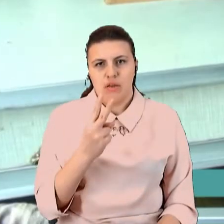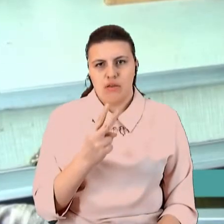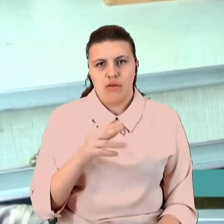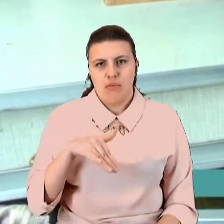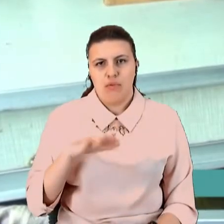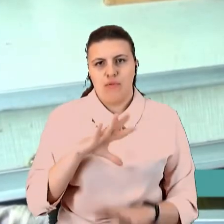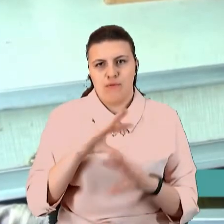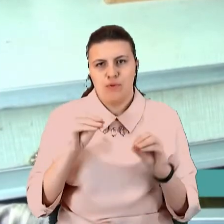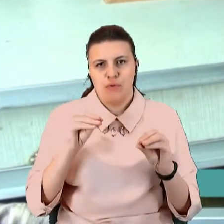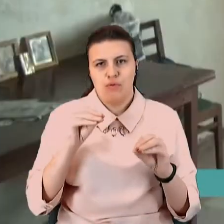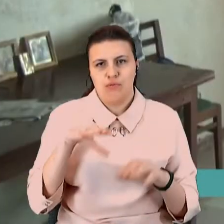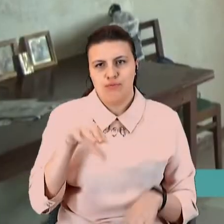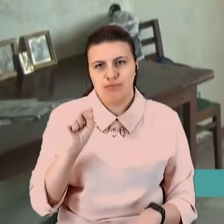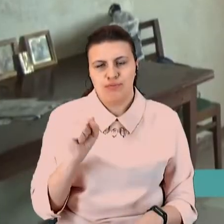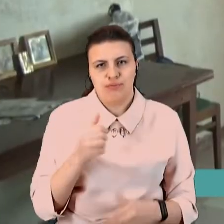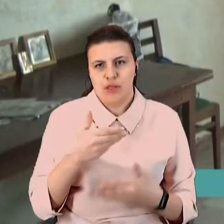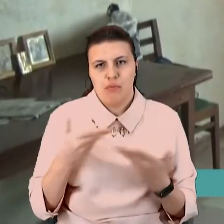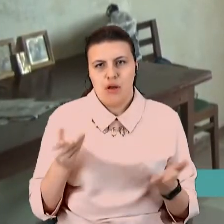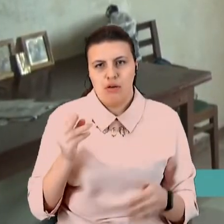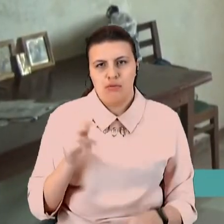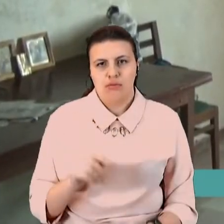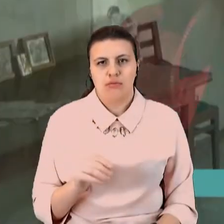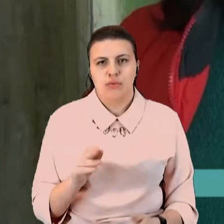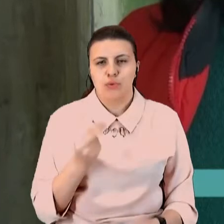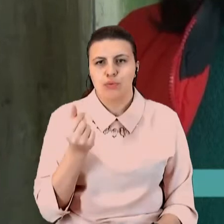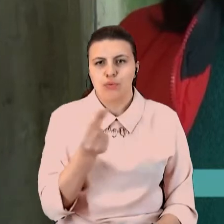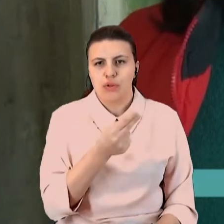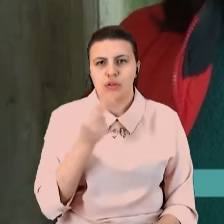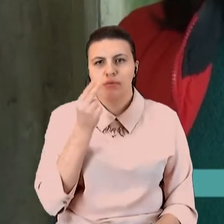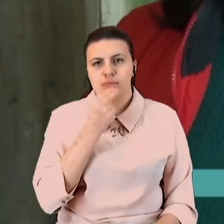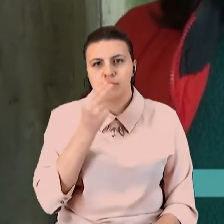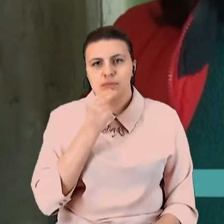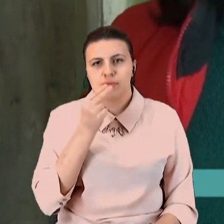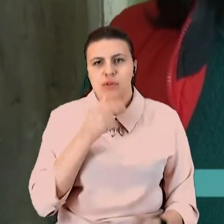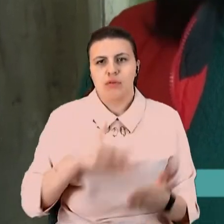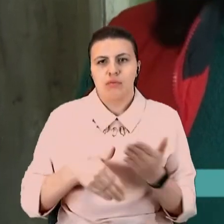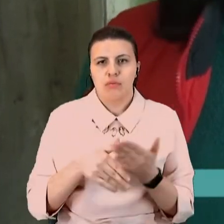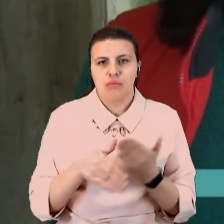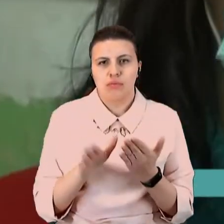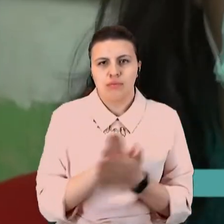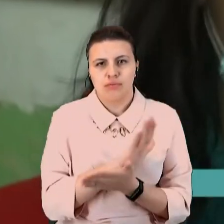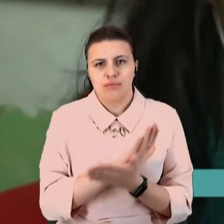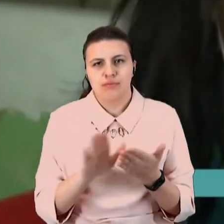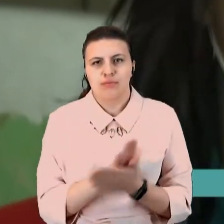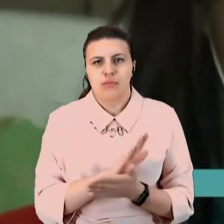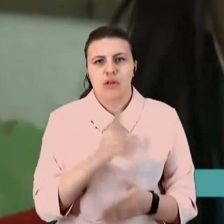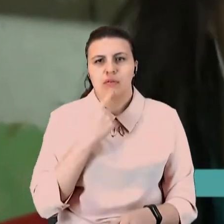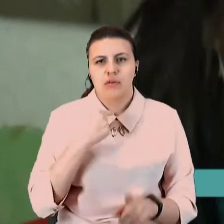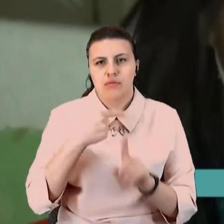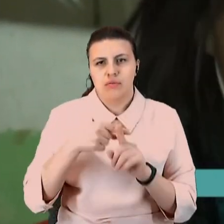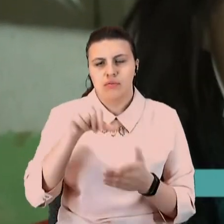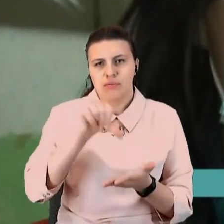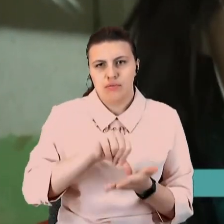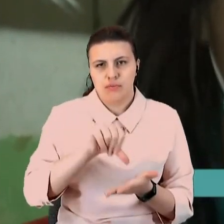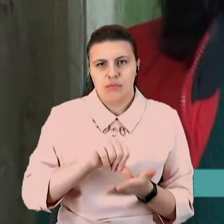Купити продукти та ліки, прибрати у квартирі Юріє допомагає патронажна сестра Товариства Червоного Христа, яка приходить до